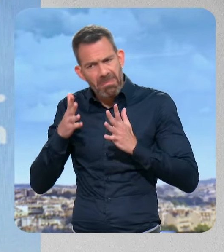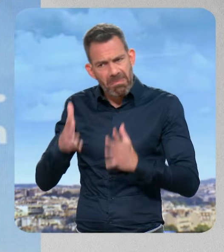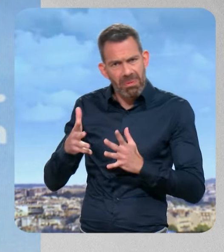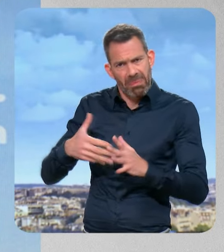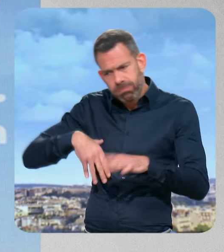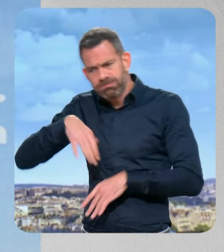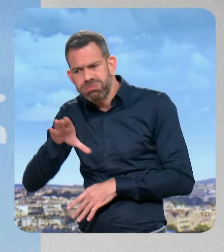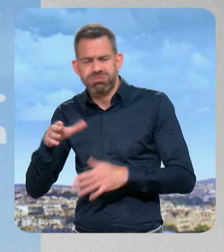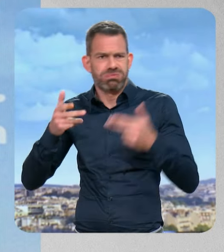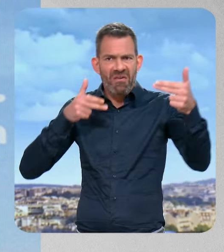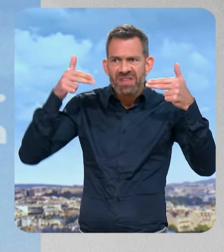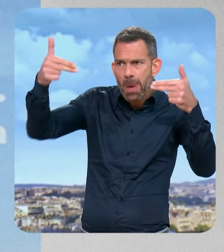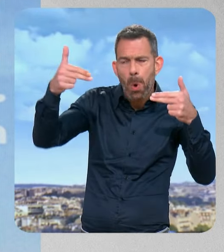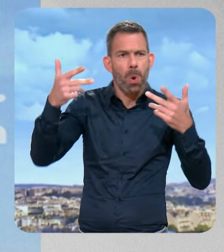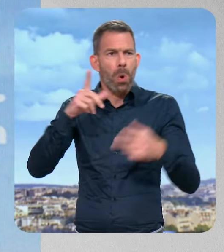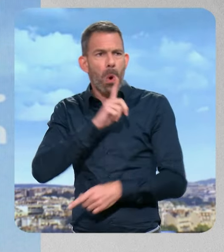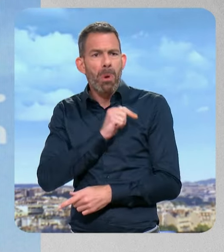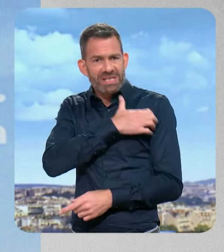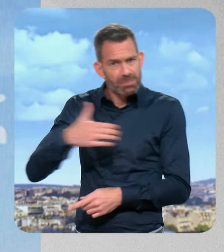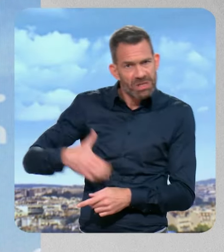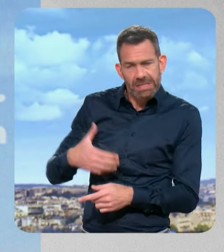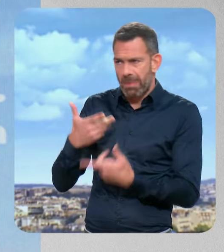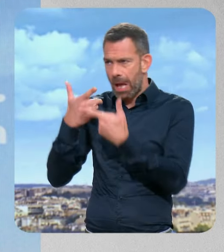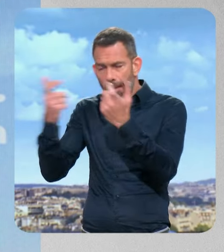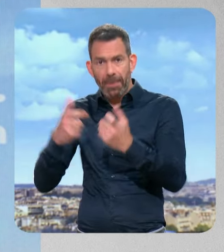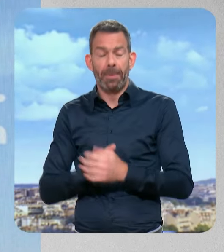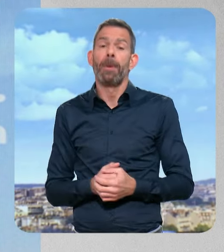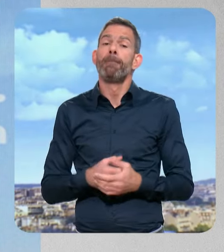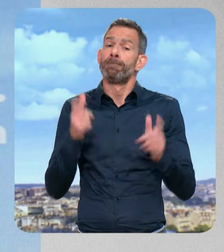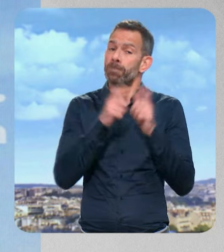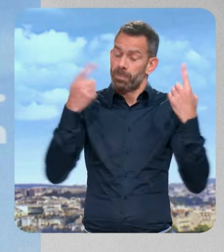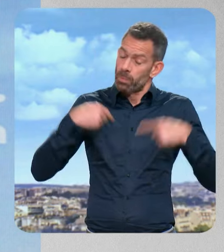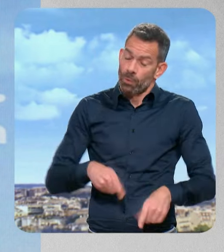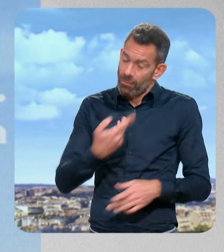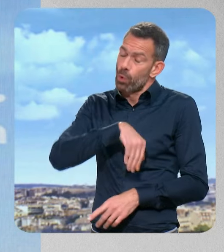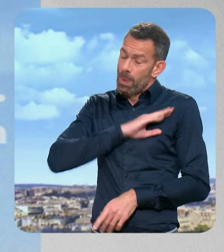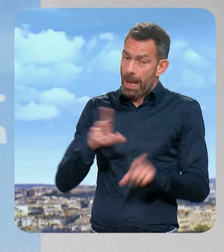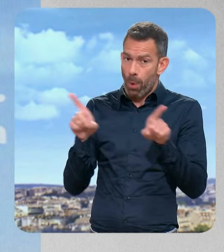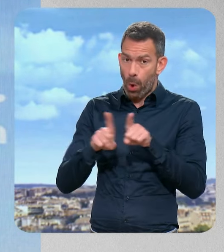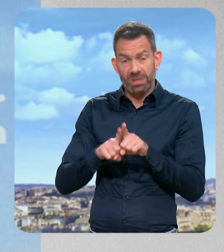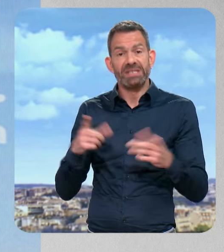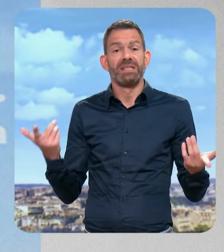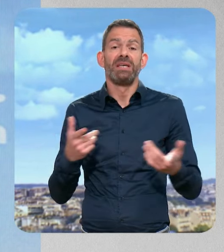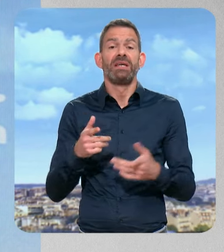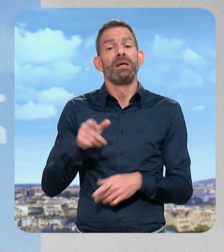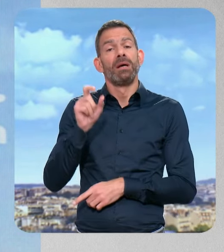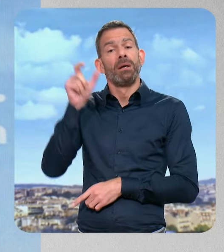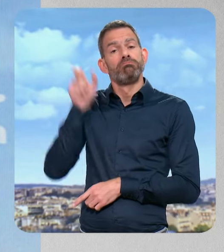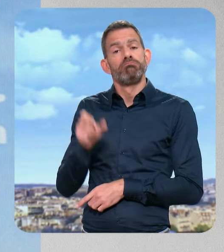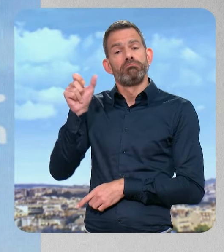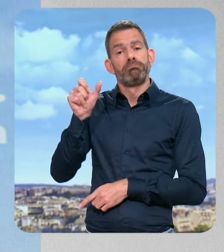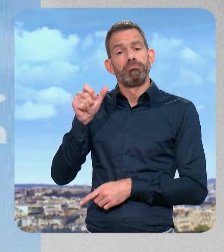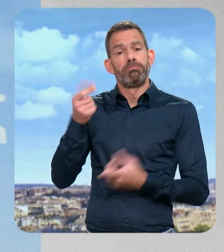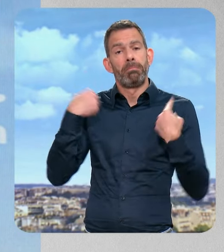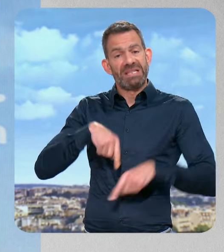Videoprotection, police municipale pour harceler les points de deal. L'État va assumer ses responsabilités. Bruno Retailleau sera à Marseille le 8 novembre